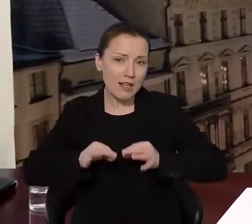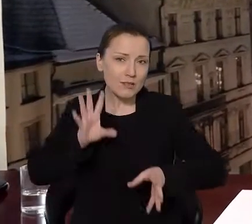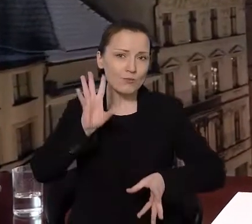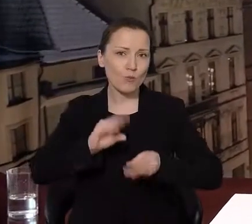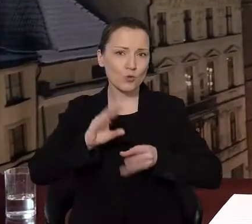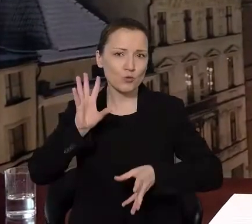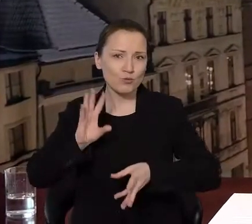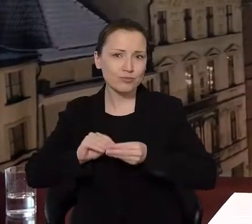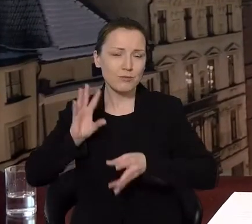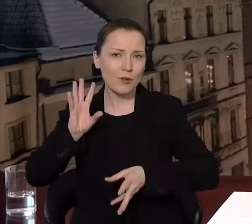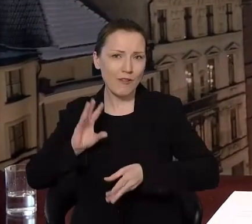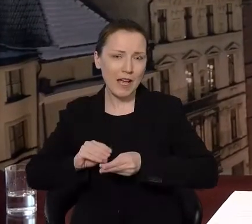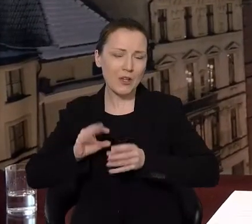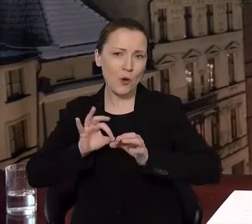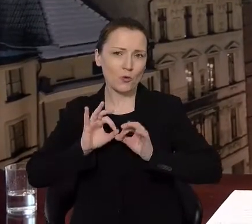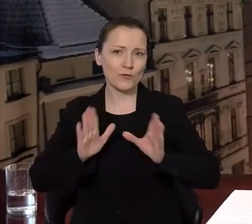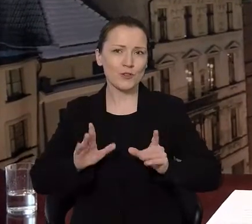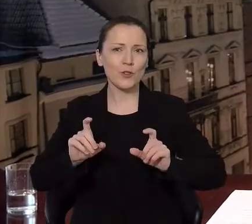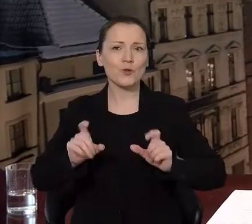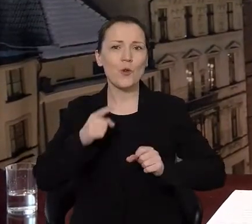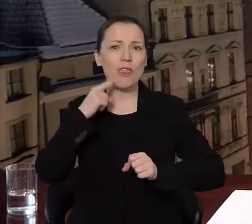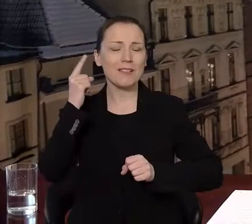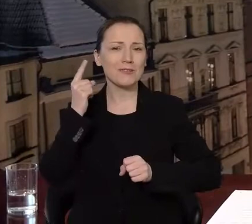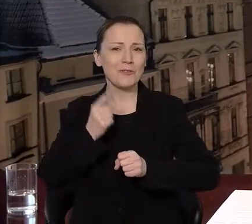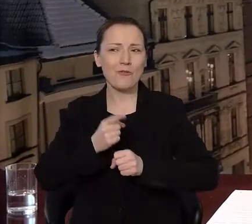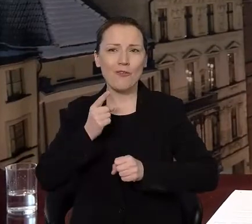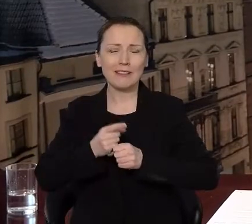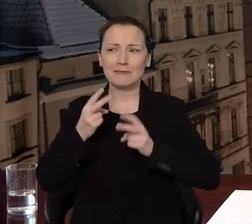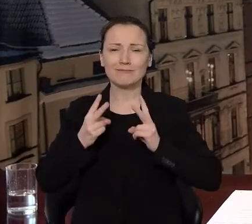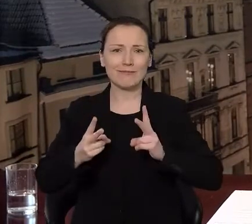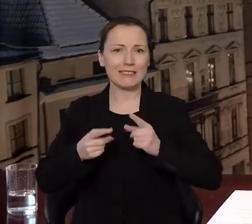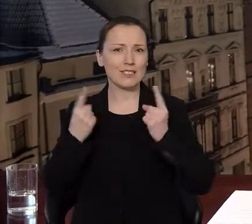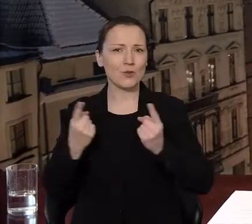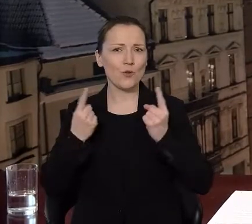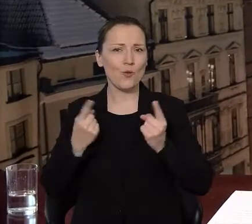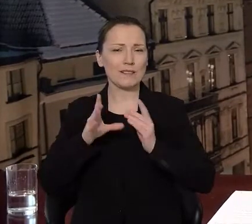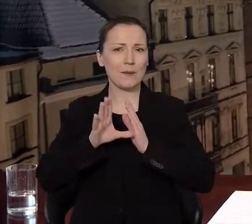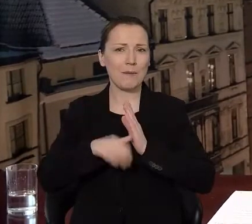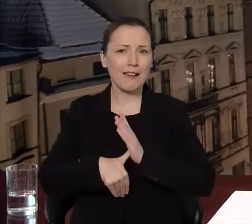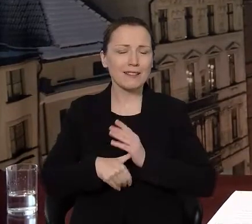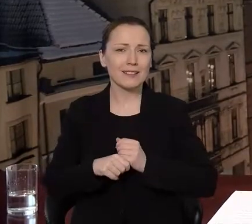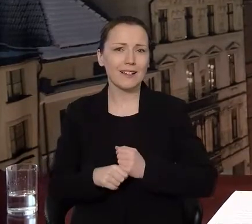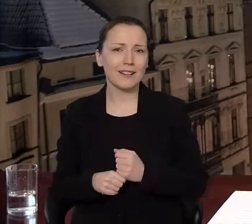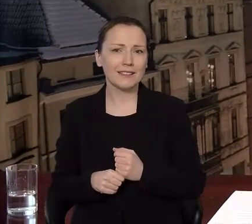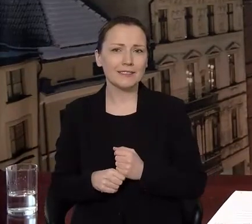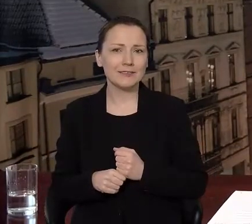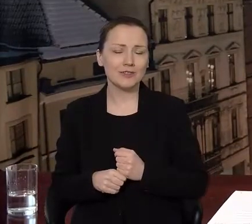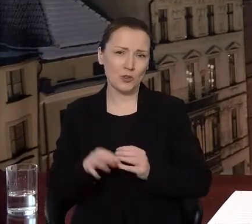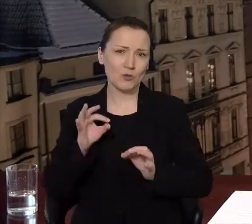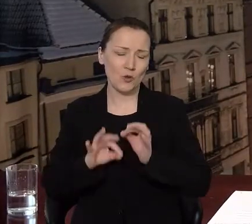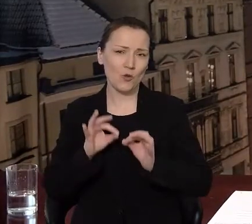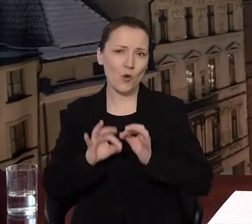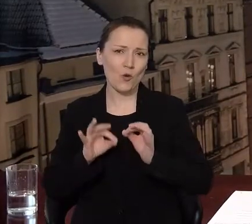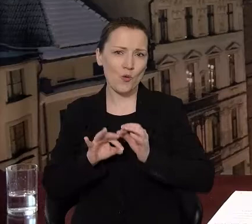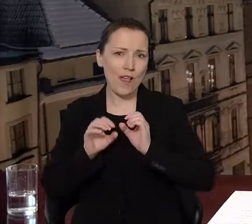Podsumowania zaczynamy oczywiście od tego, co decydowało o życiu w mieście dosłownie i przenośni. Niestety dosłownie